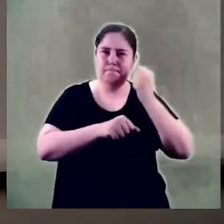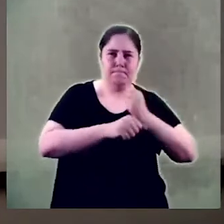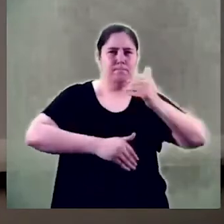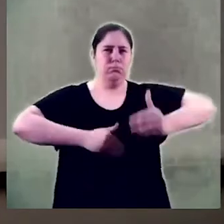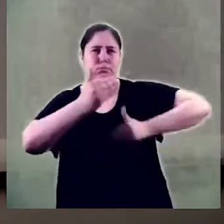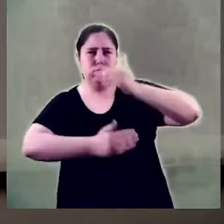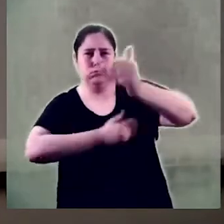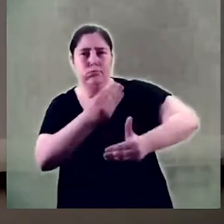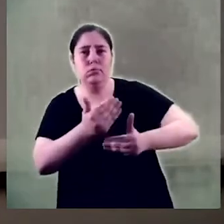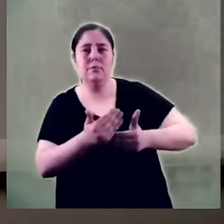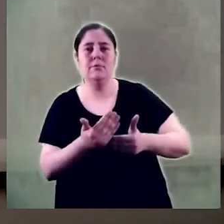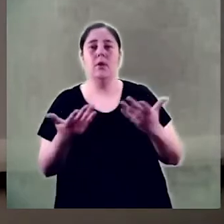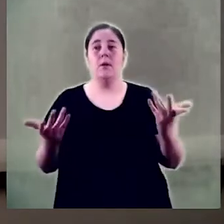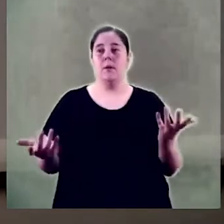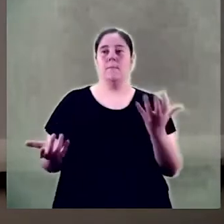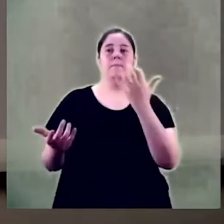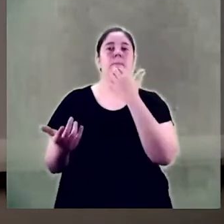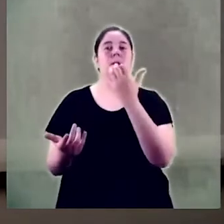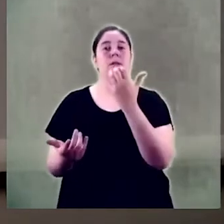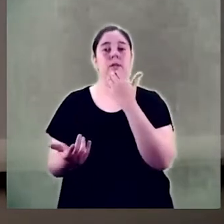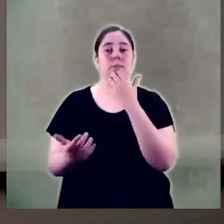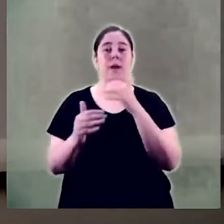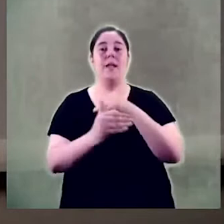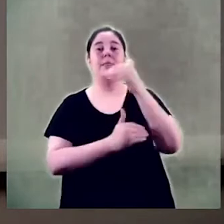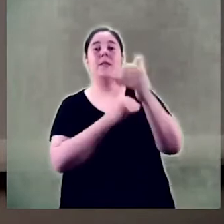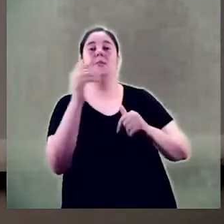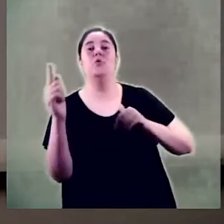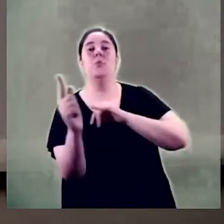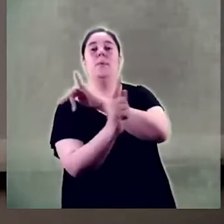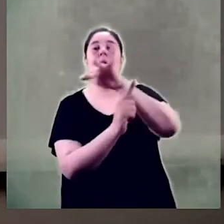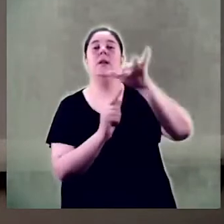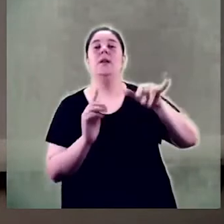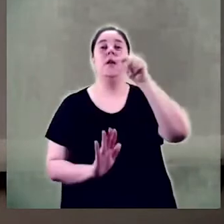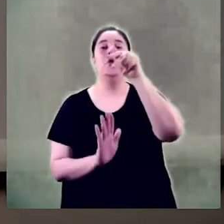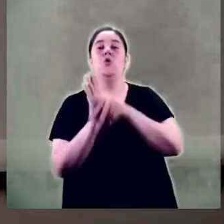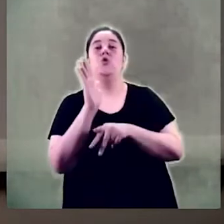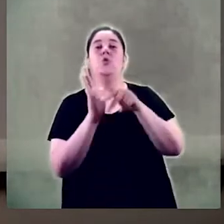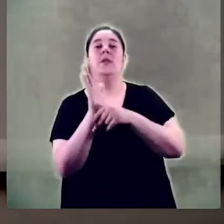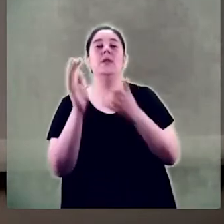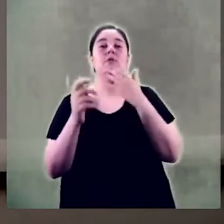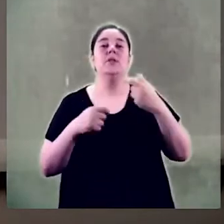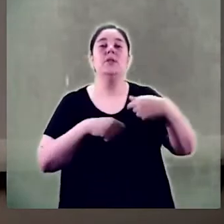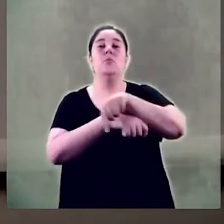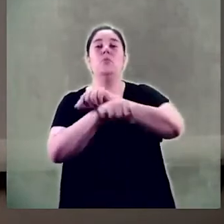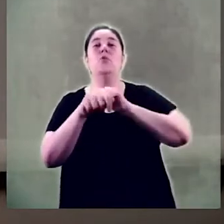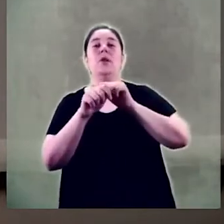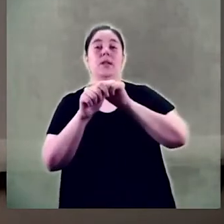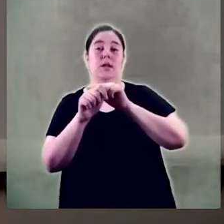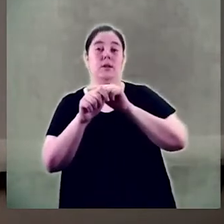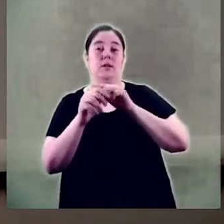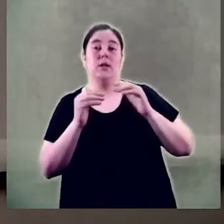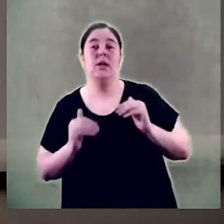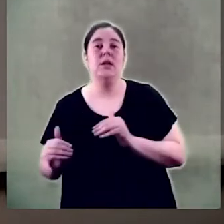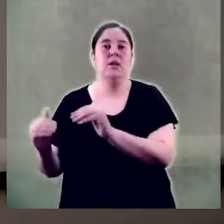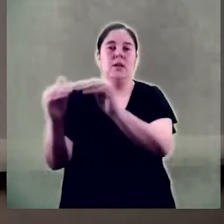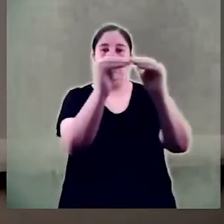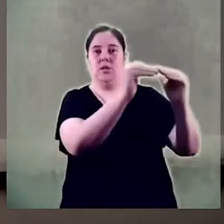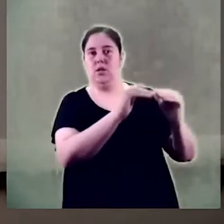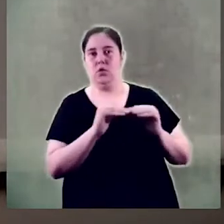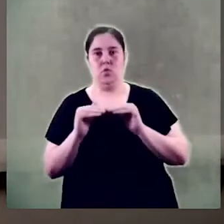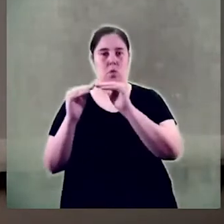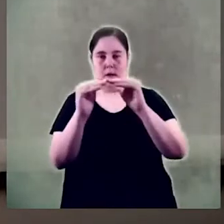garantir el desenvolupament del marc normatiu de les polítiques d'igualtat en tots els àmbits que conformen